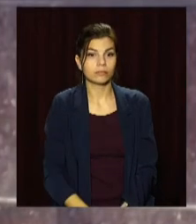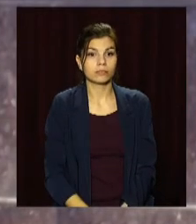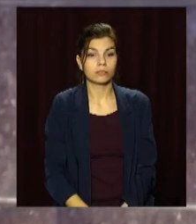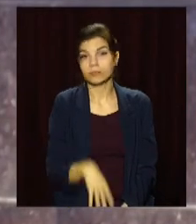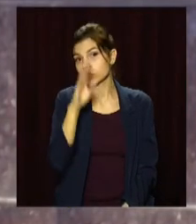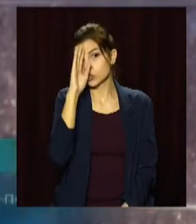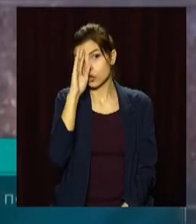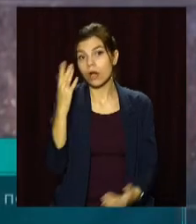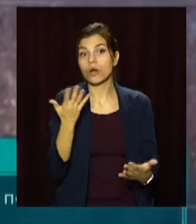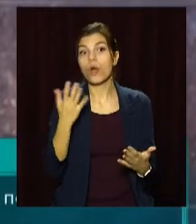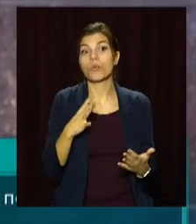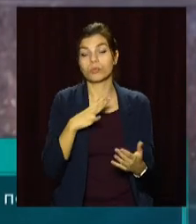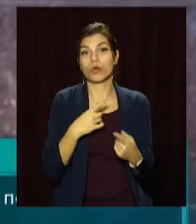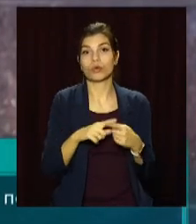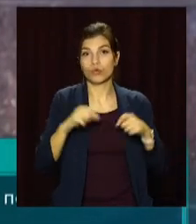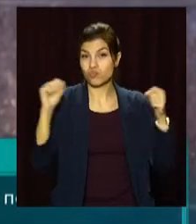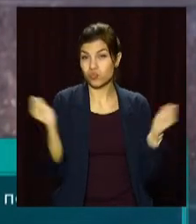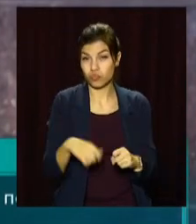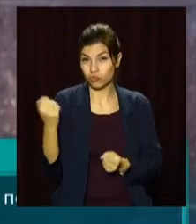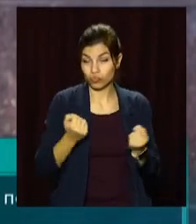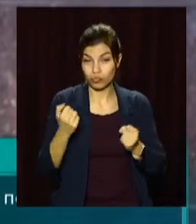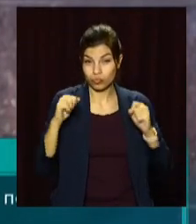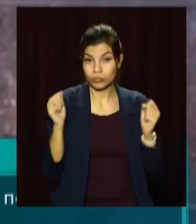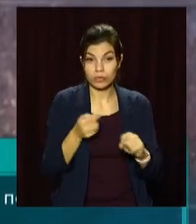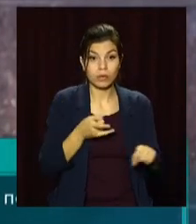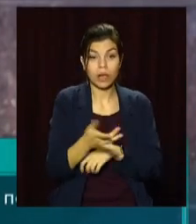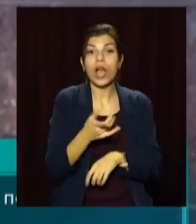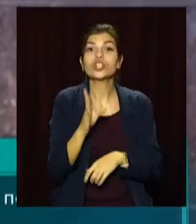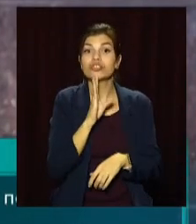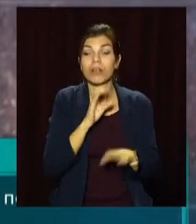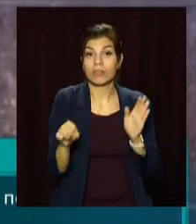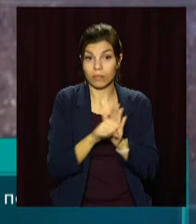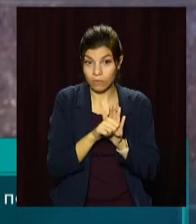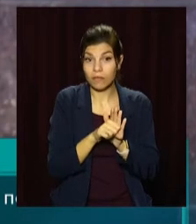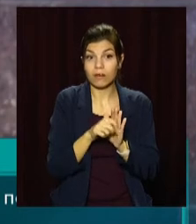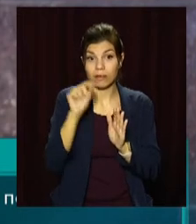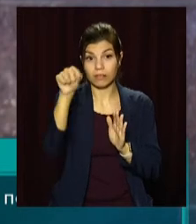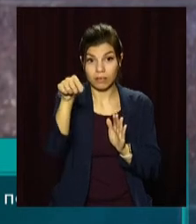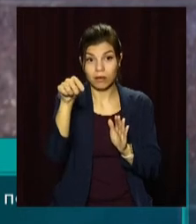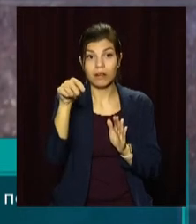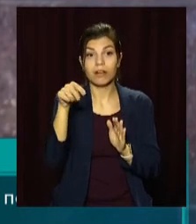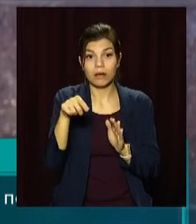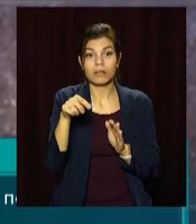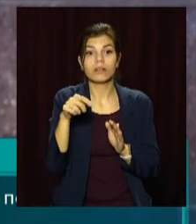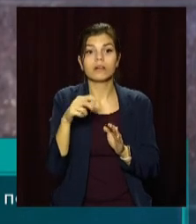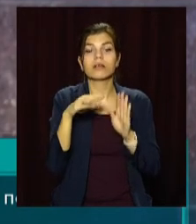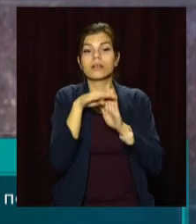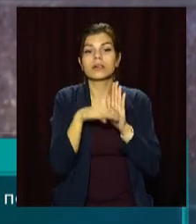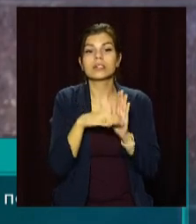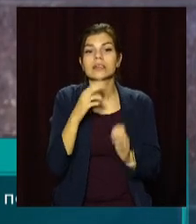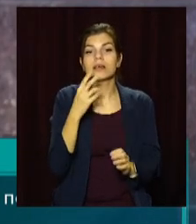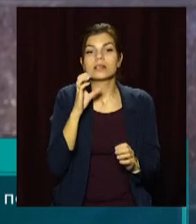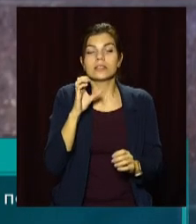Чоловіка, який скоїв дорожньо-транспортну пригоду, в якій загинула жінка, сьогодні затримано в порядку статті 208